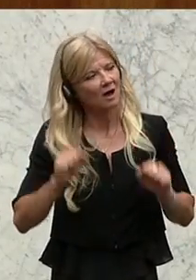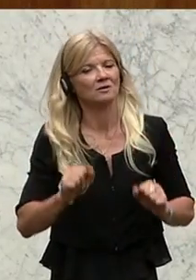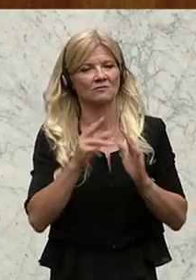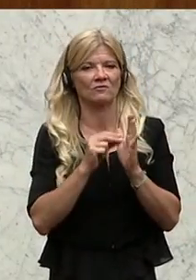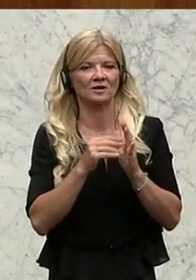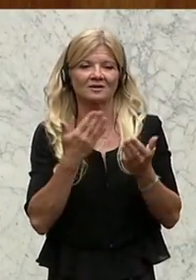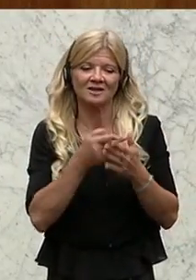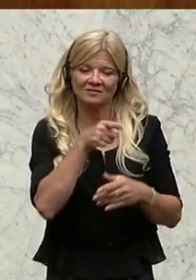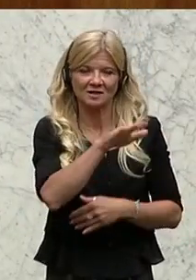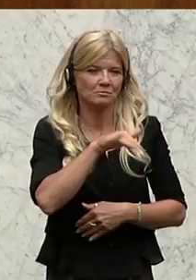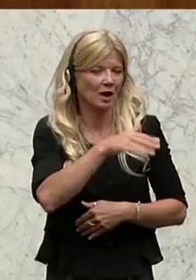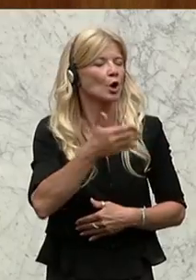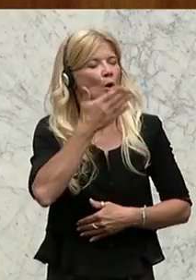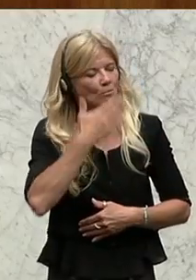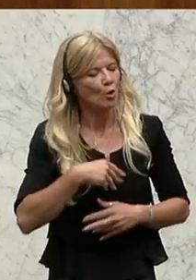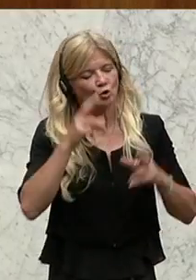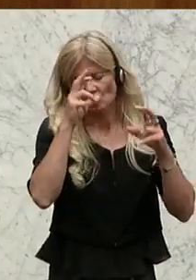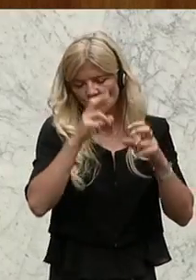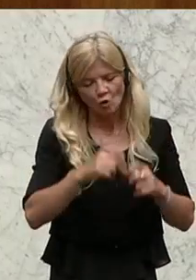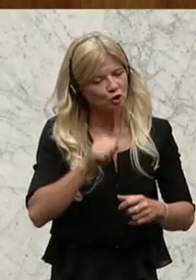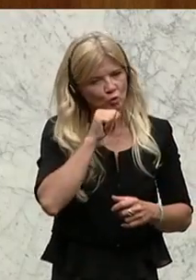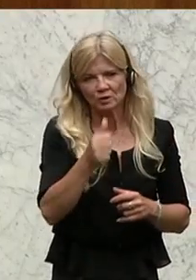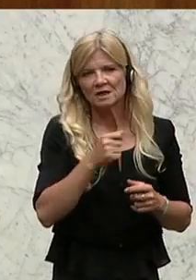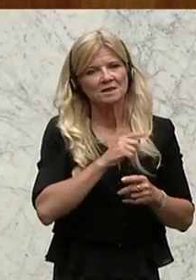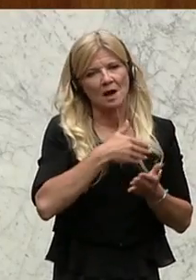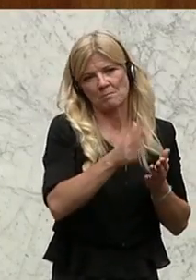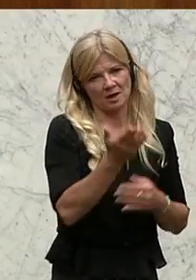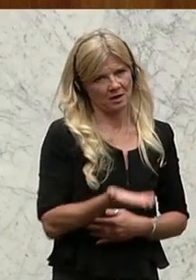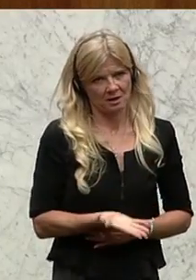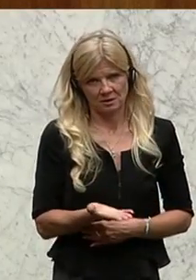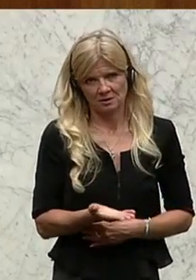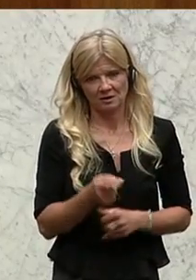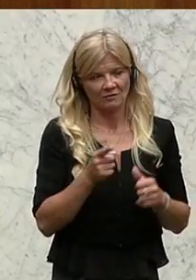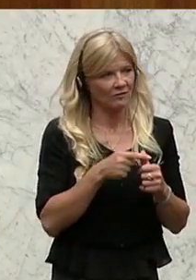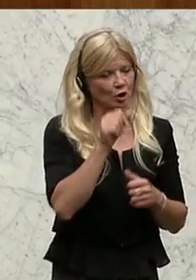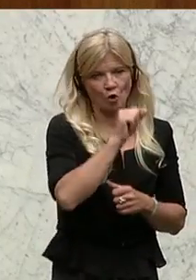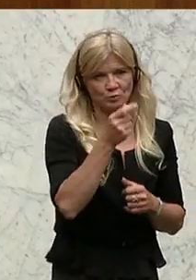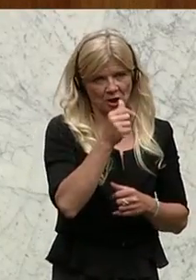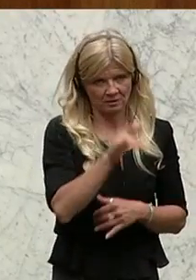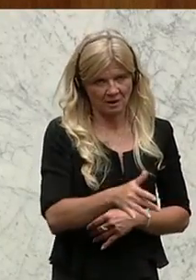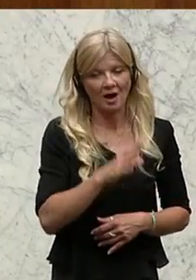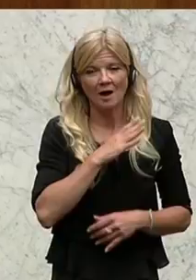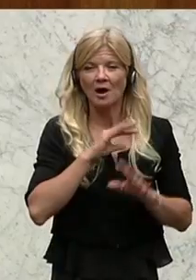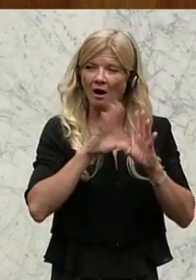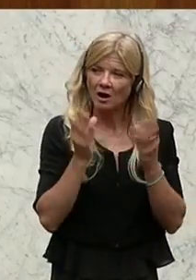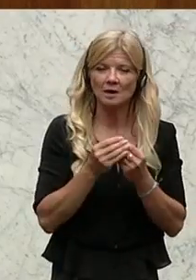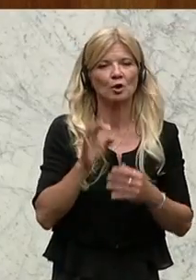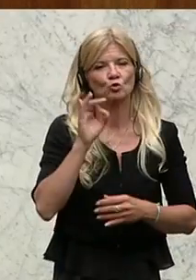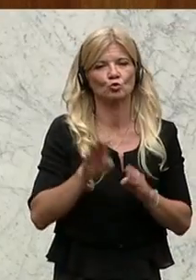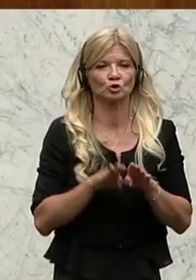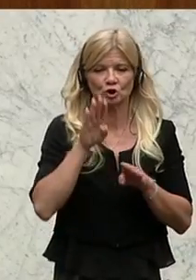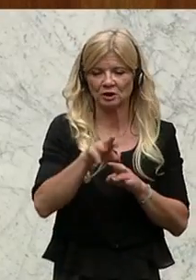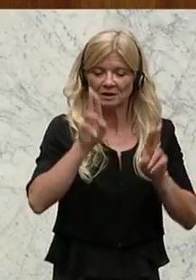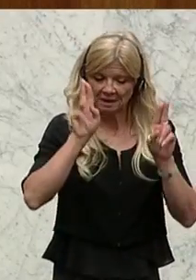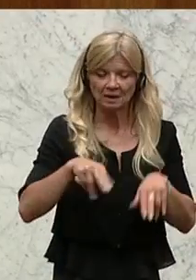in diesem Bereich Forschung aus europäischen Mitteln nicht unterbinden. Im Allgemeinen, finde ich, ist es ein guter Schritt, ein weiterer guter Schritt in die